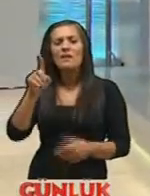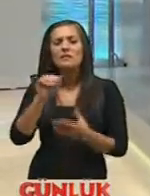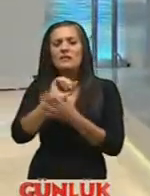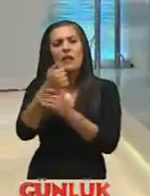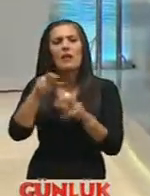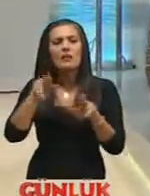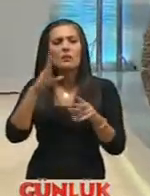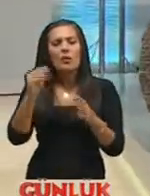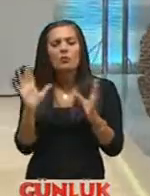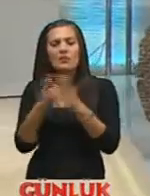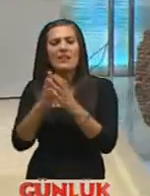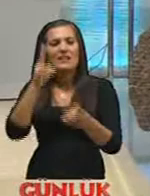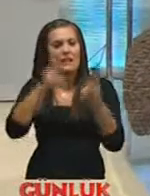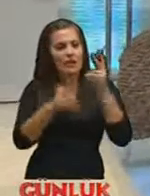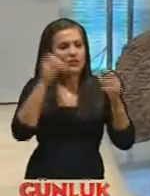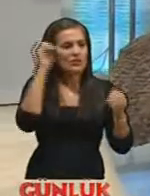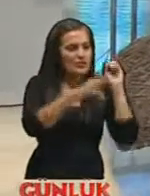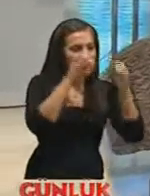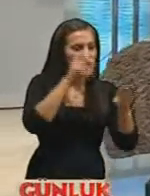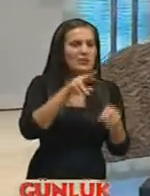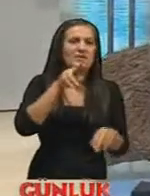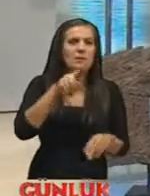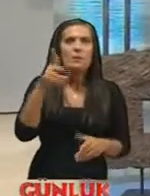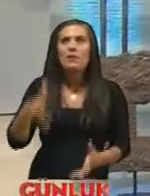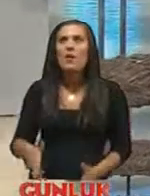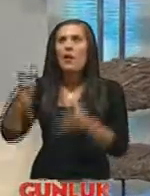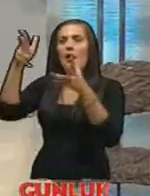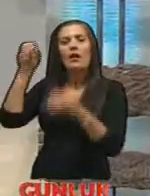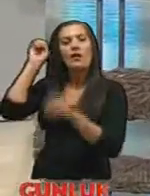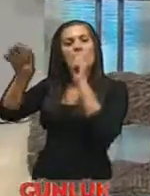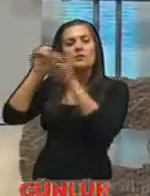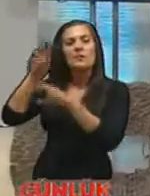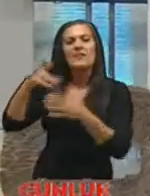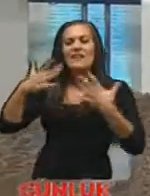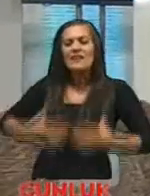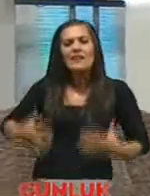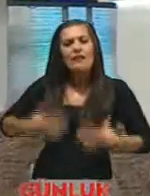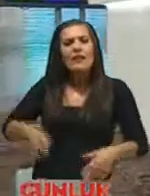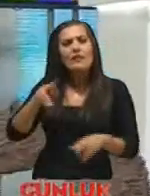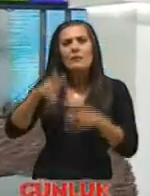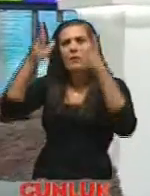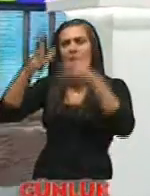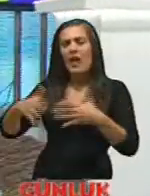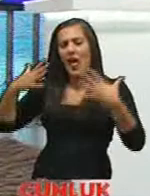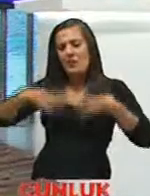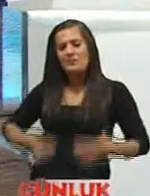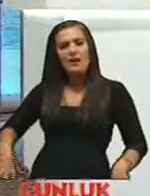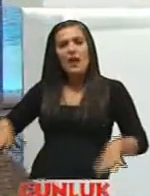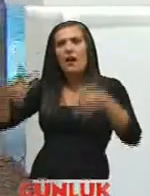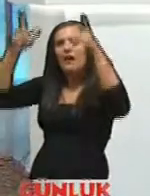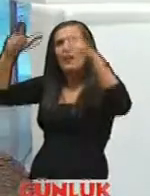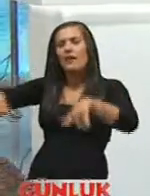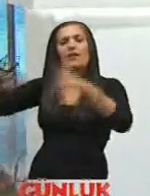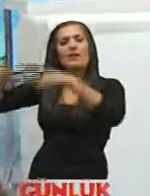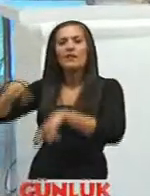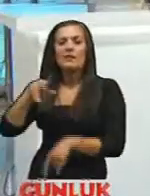olmuş artık tiyatro ışıklandırması gibi bina aydınlatması ışıklandırması da giydirmek gibi bir şey aslında aynen öyle güzel bir elbise giydirmek gibi oluyor